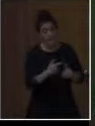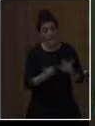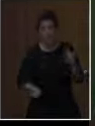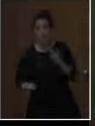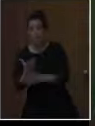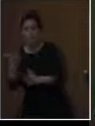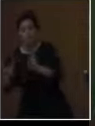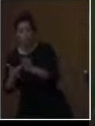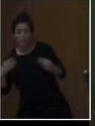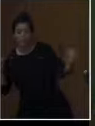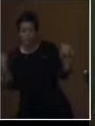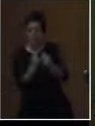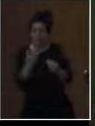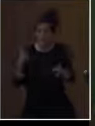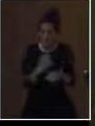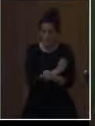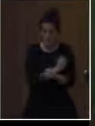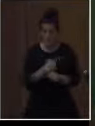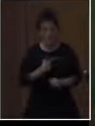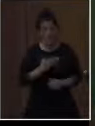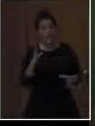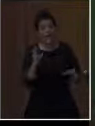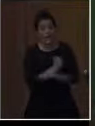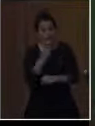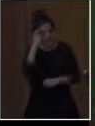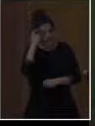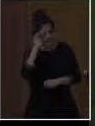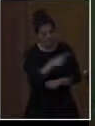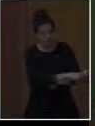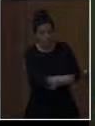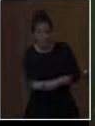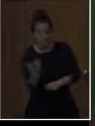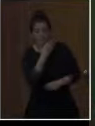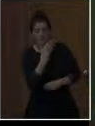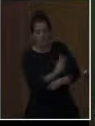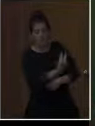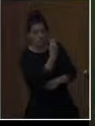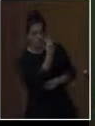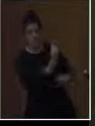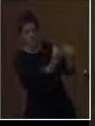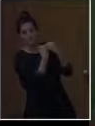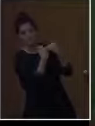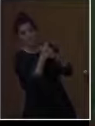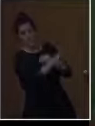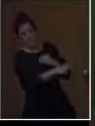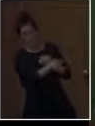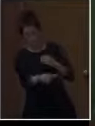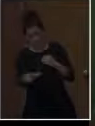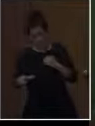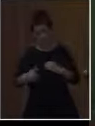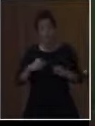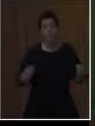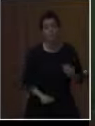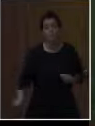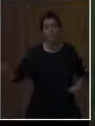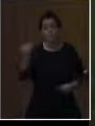ζευγάρι μάτια που με κοιτάζει στην τάξη μου έχει και αυτό κάτι να μου διδάξει. Το πιο σημαντικό όμως από όλα συνειδητοποίησα και το